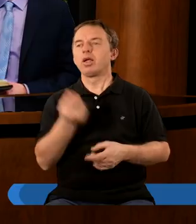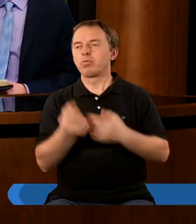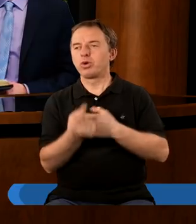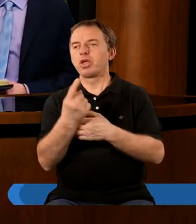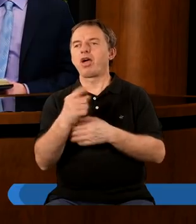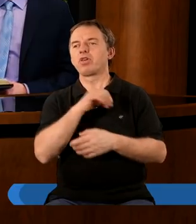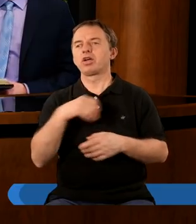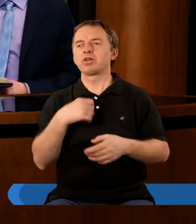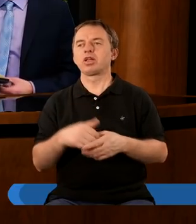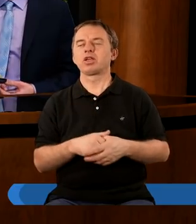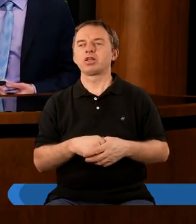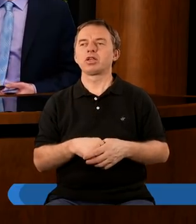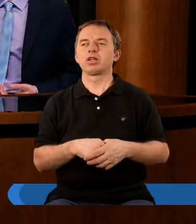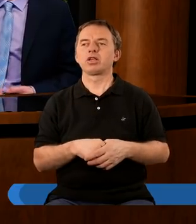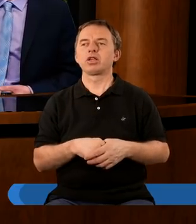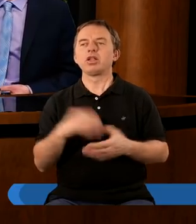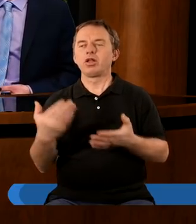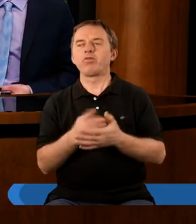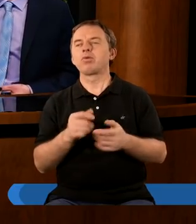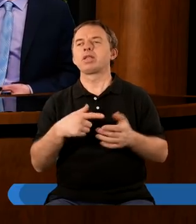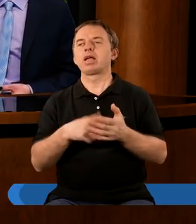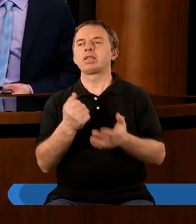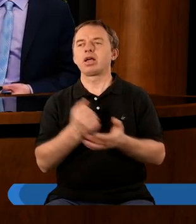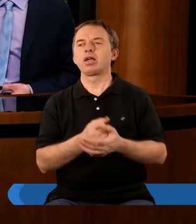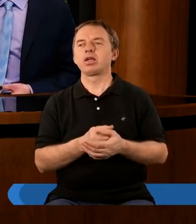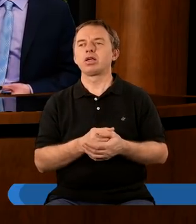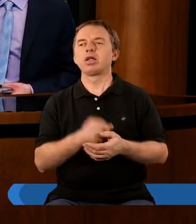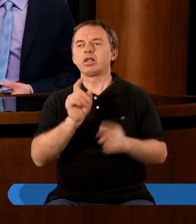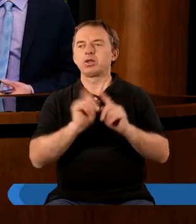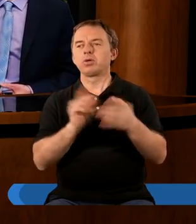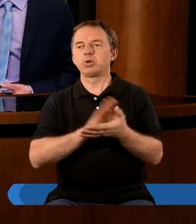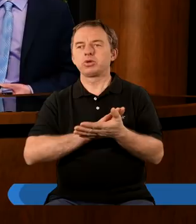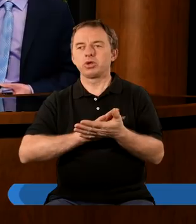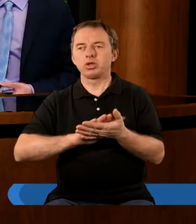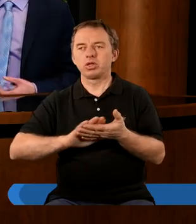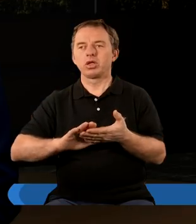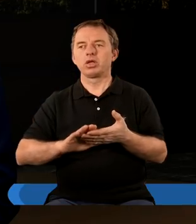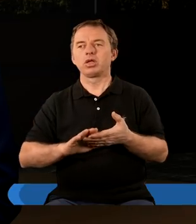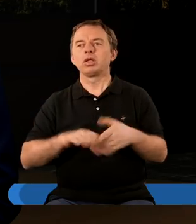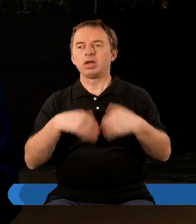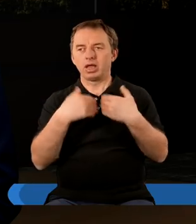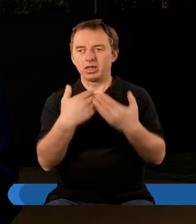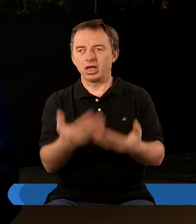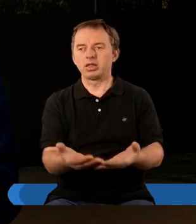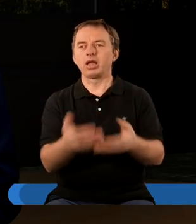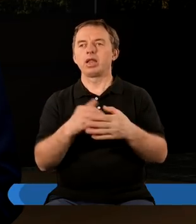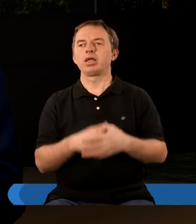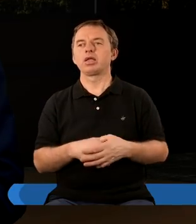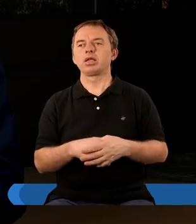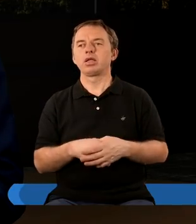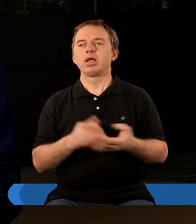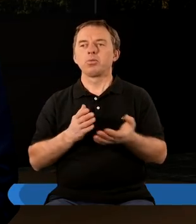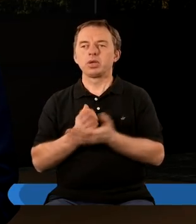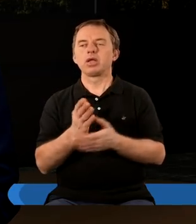kiedy pojawia się w Starym, w Nowym Testamencie, to ona jest symbolem czystości nadanej, nadanej